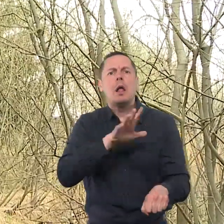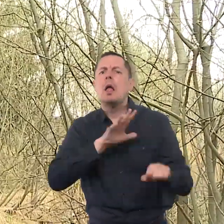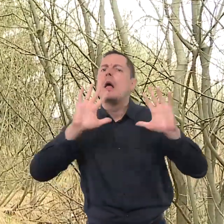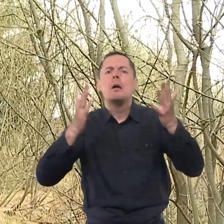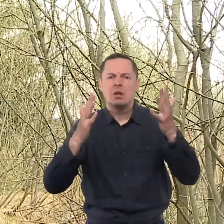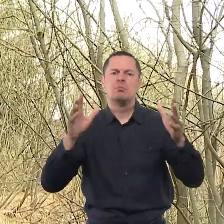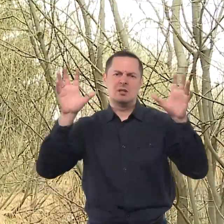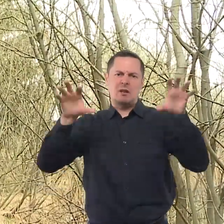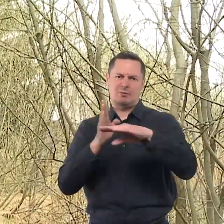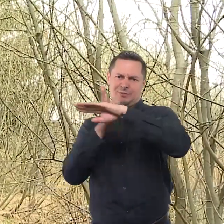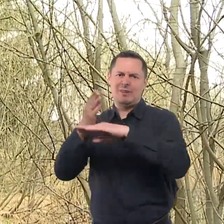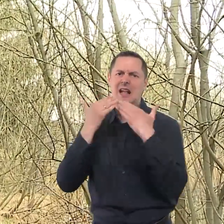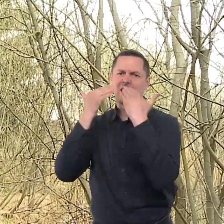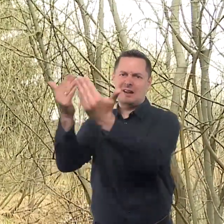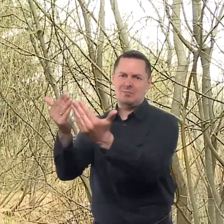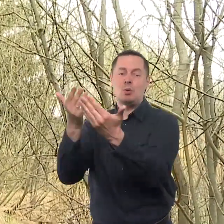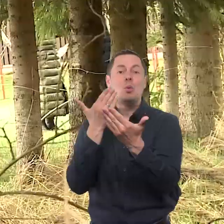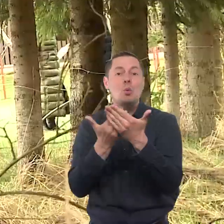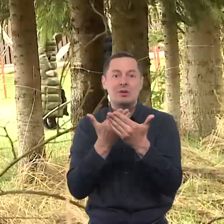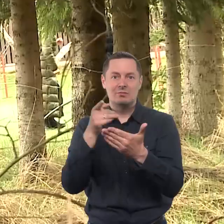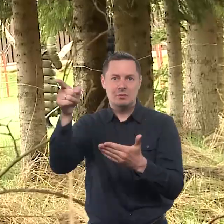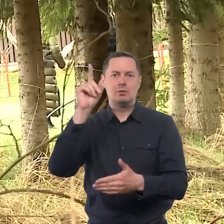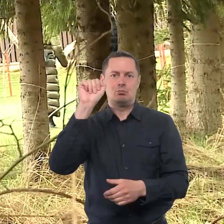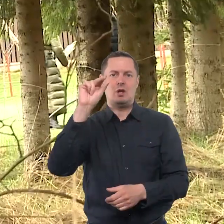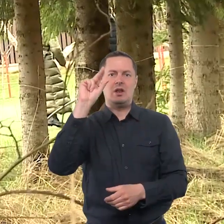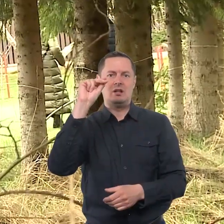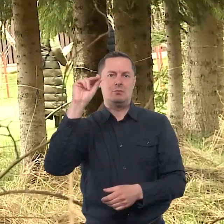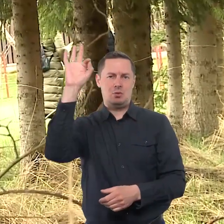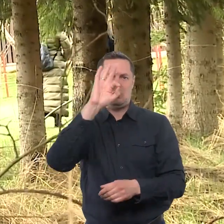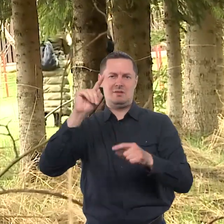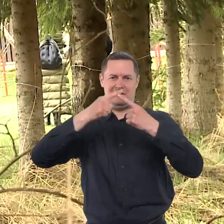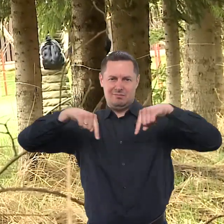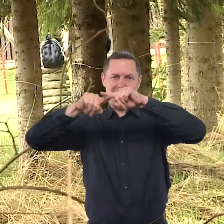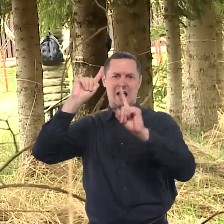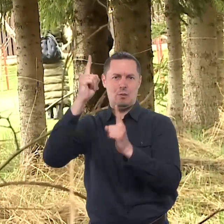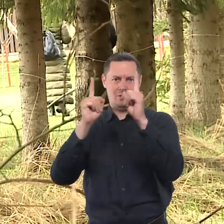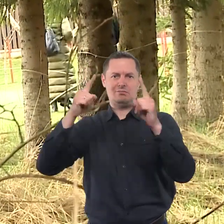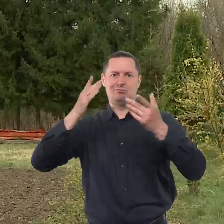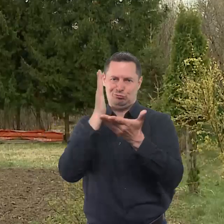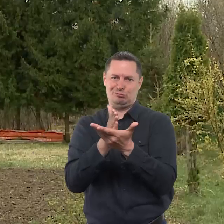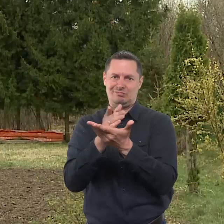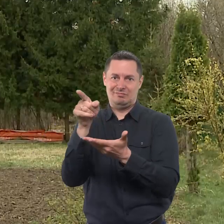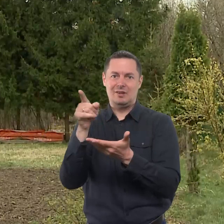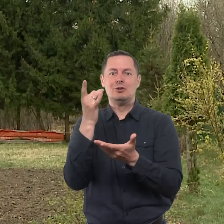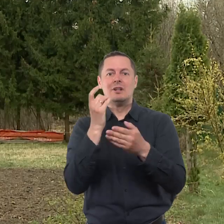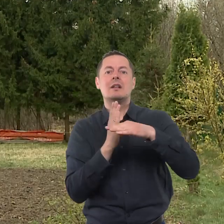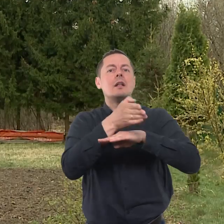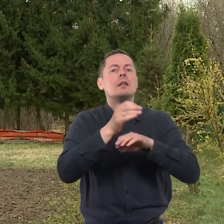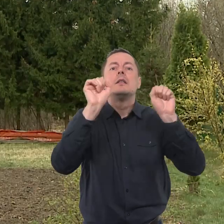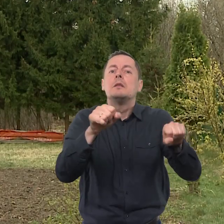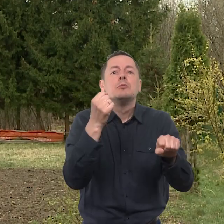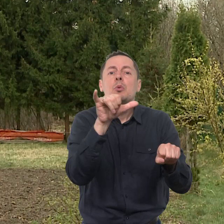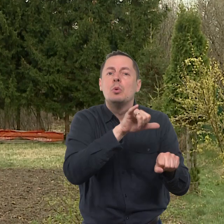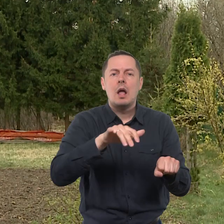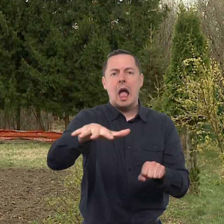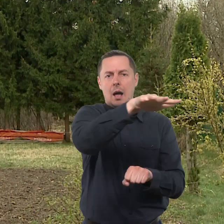savi valdybę, nes būtent jį išduoda leidimus augalui pašalinti. Taip pat visuomet galima kreiptis ir į aplinkos apsaugos departamento